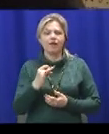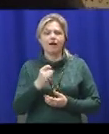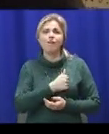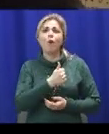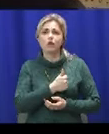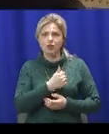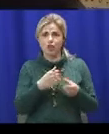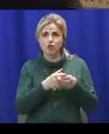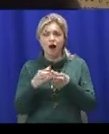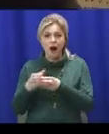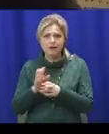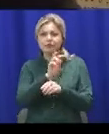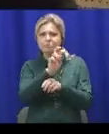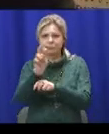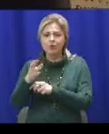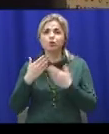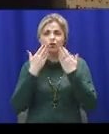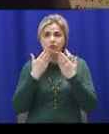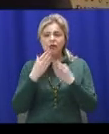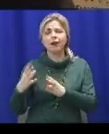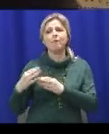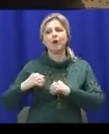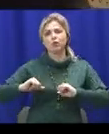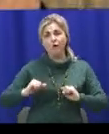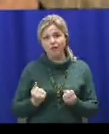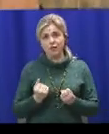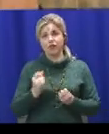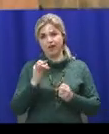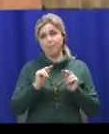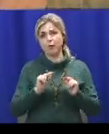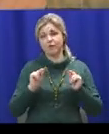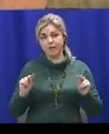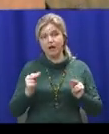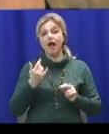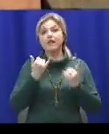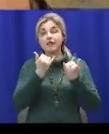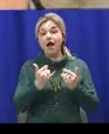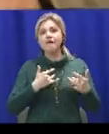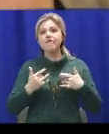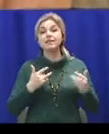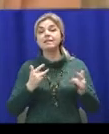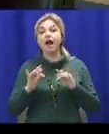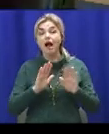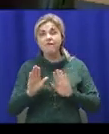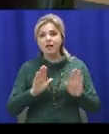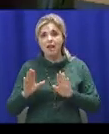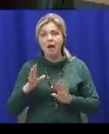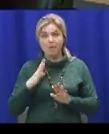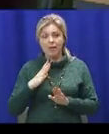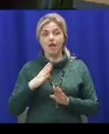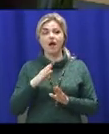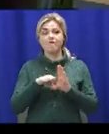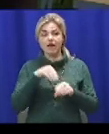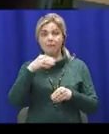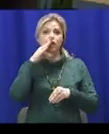читали, з товаришами, з просвітянами». Для вистави Микола Андрійович обрав поему «Причинна».